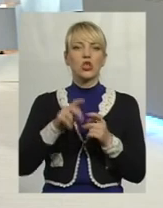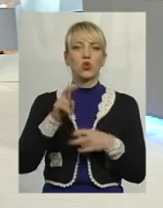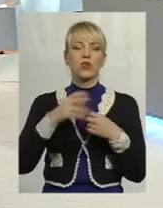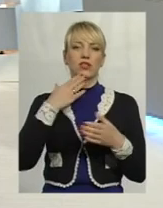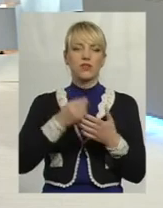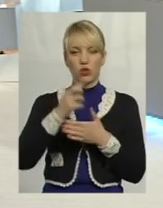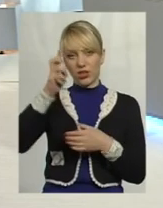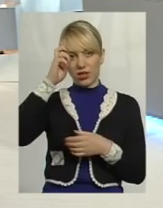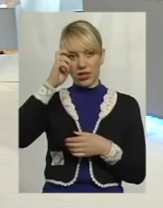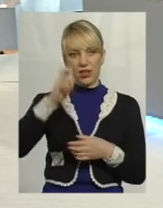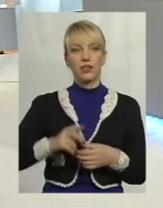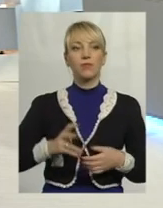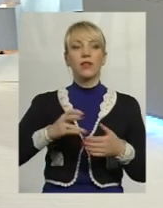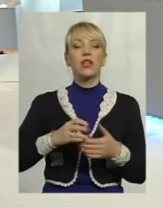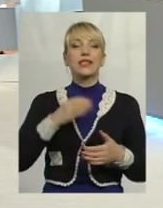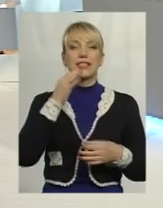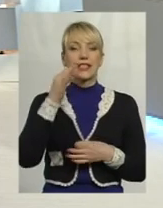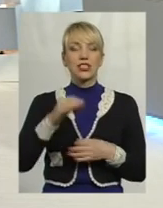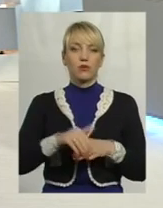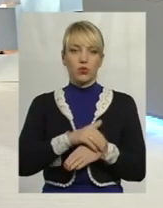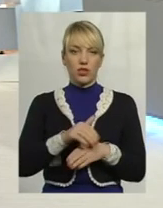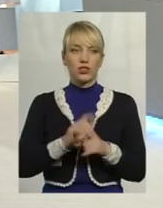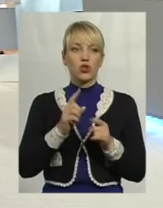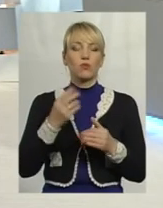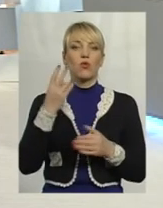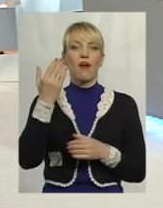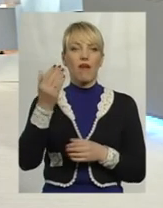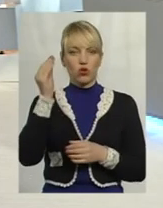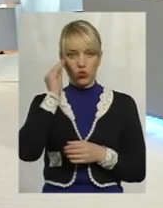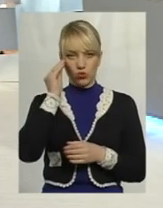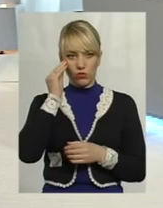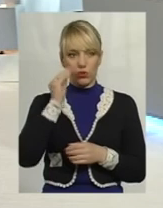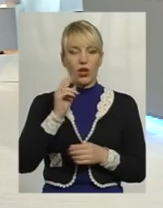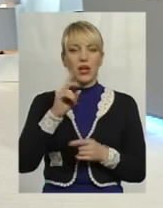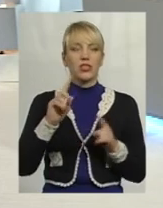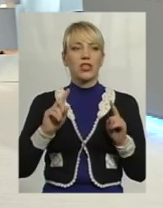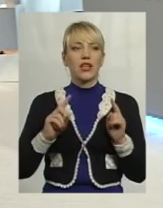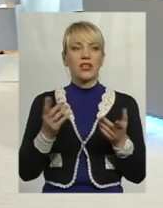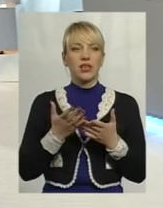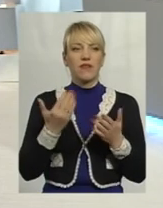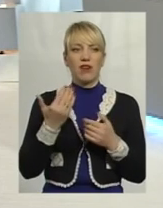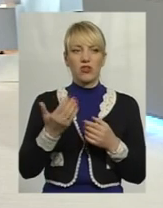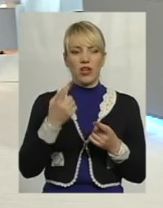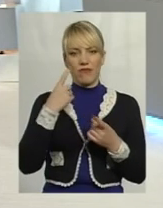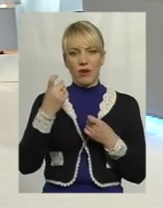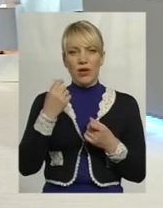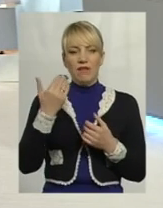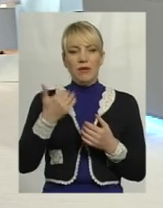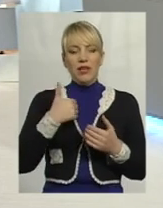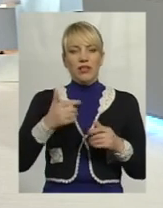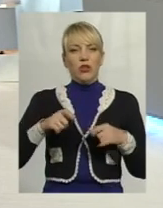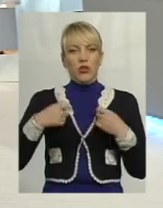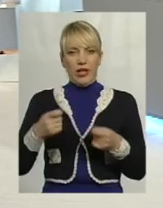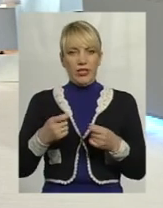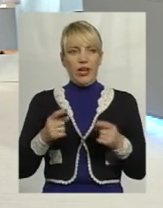Скажіть, будь ласка, чому, на вашу думку, яку, власне, інформацію ви би хотіли донести, чому